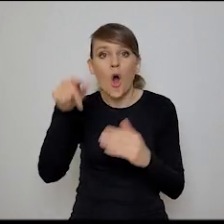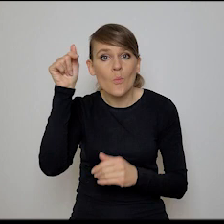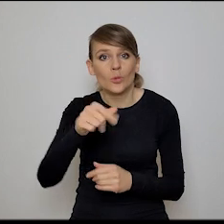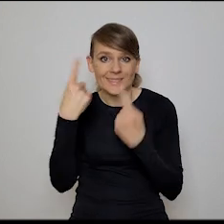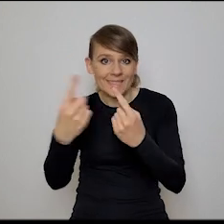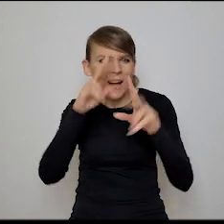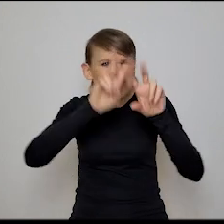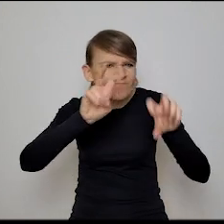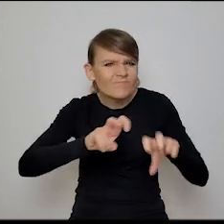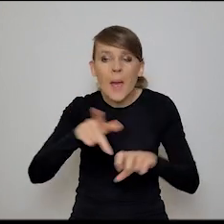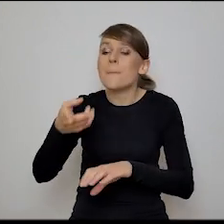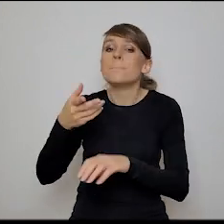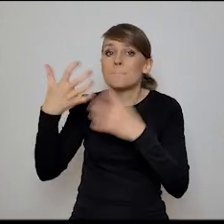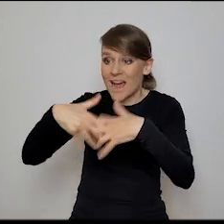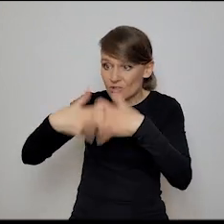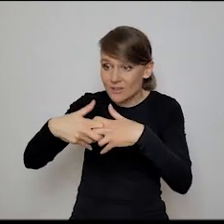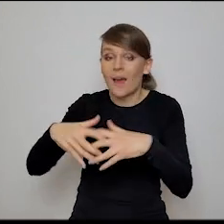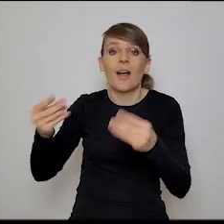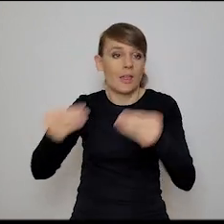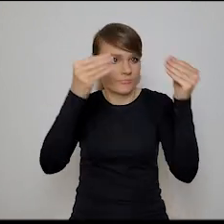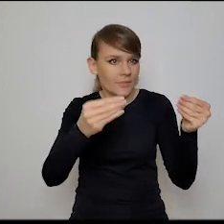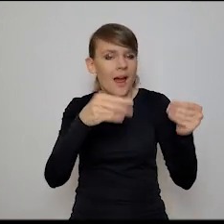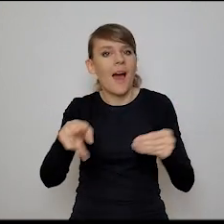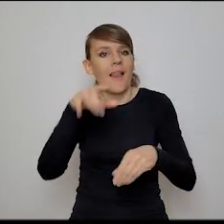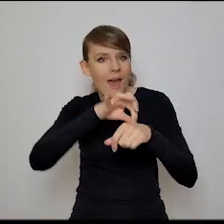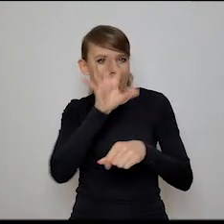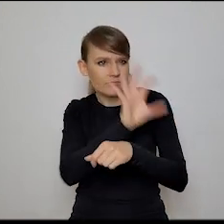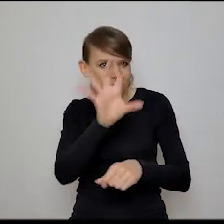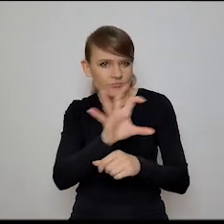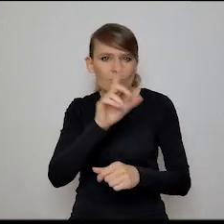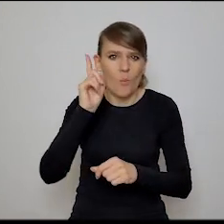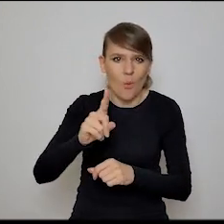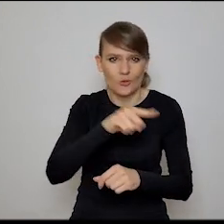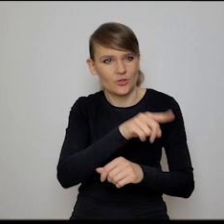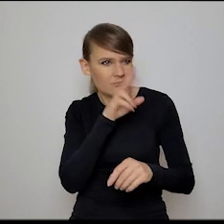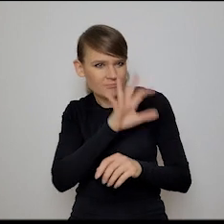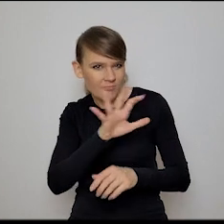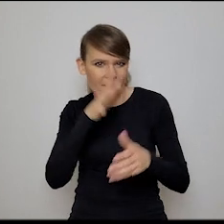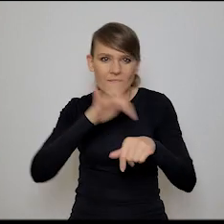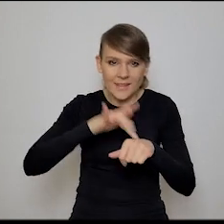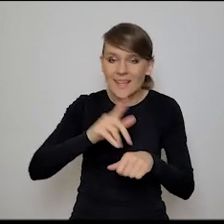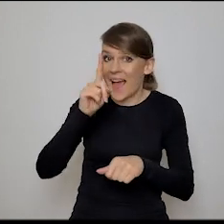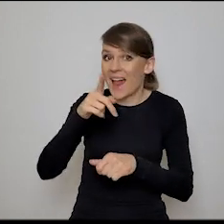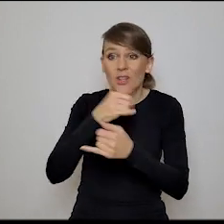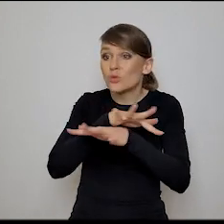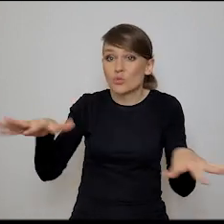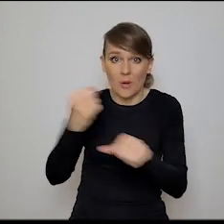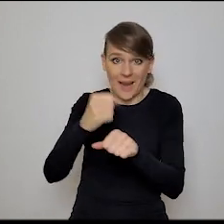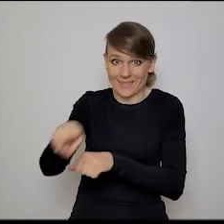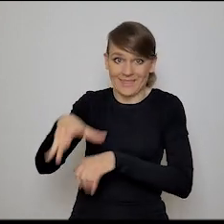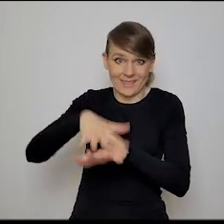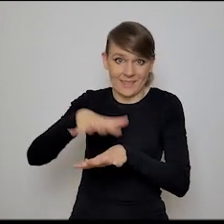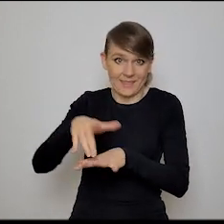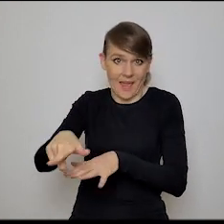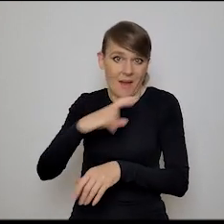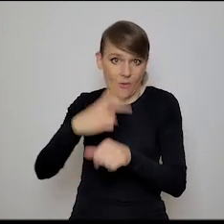musi sam to przeanalizować. No ale gro pracy de facto jest wykonywane zresztą bardzo szybko, efektywnie przez taki system. Spotkałem